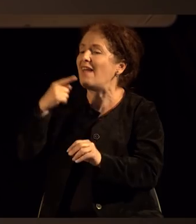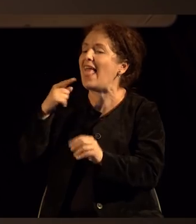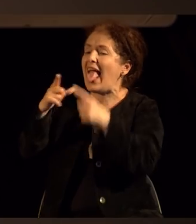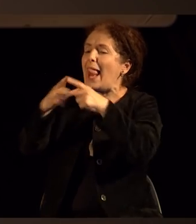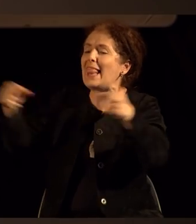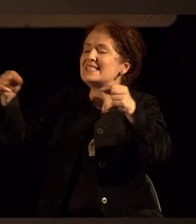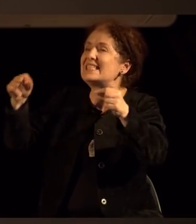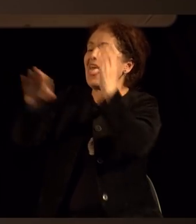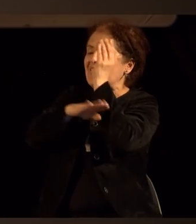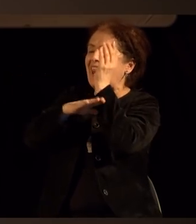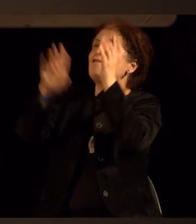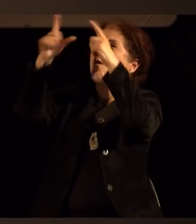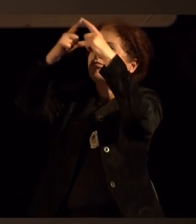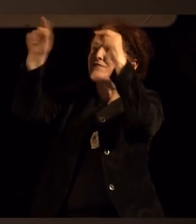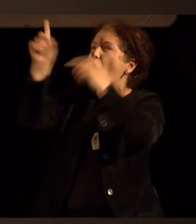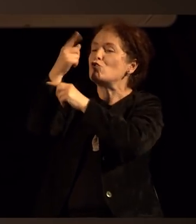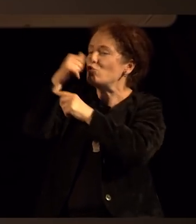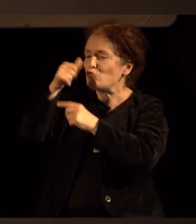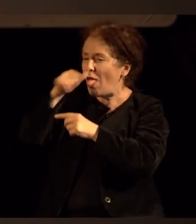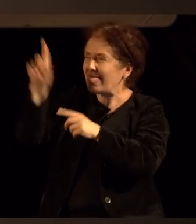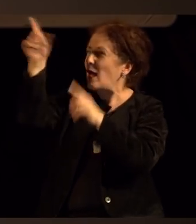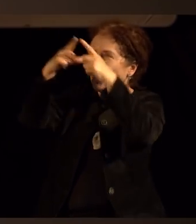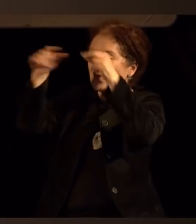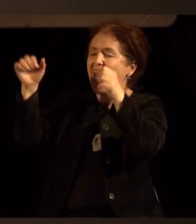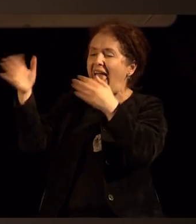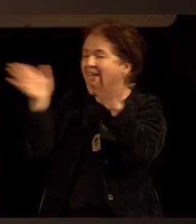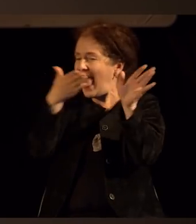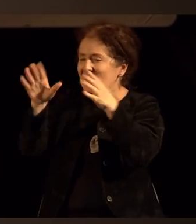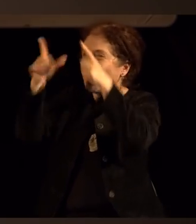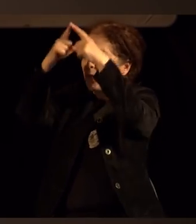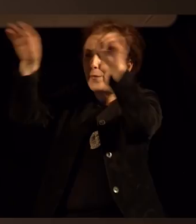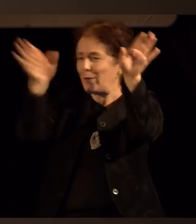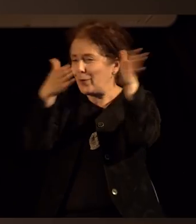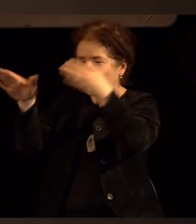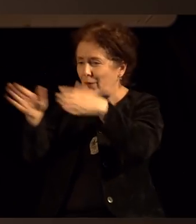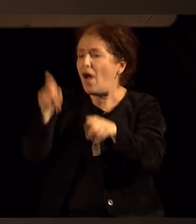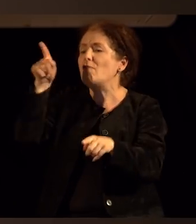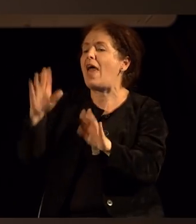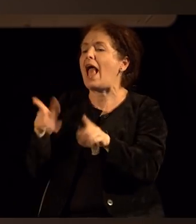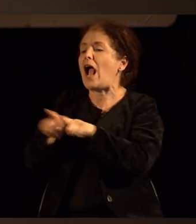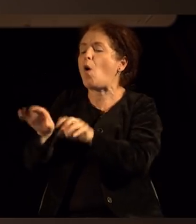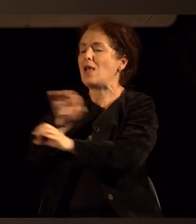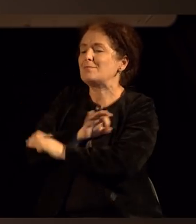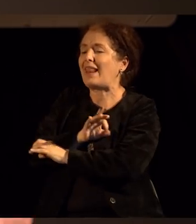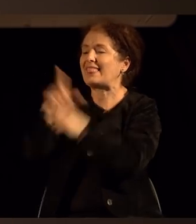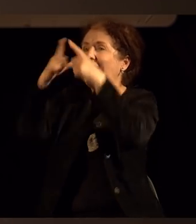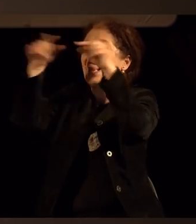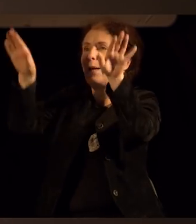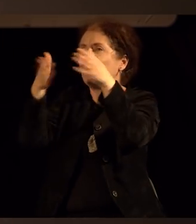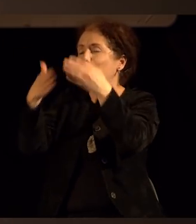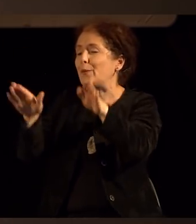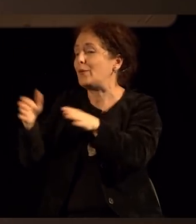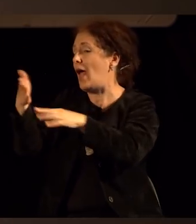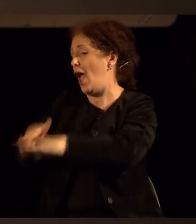пожелтен, не спаѓа доле?» «Па да. Па не ли е тоа негово умирање?» «А, професор,